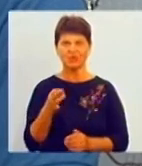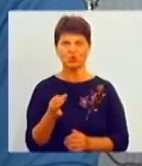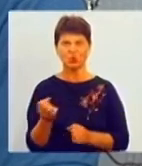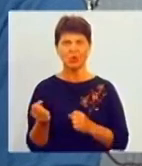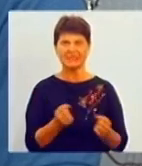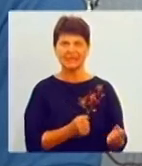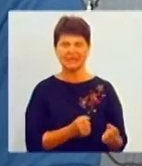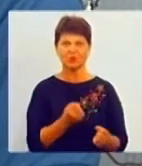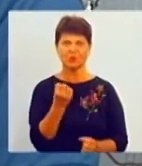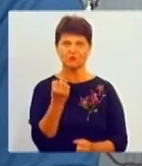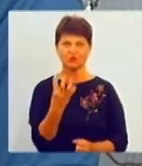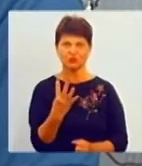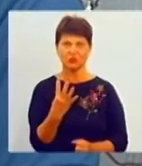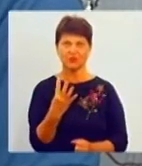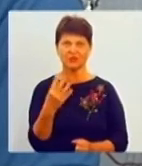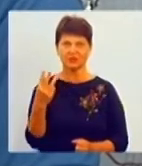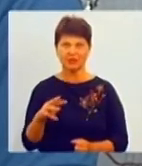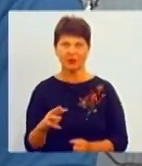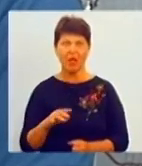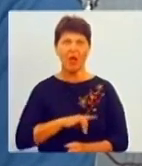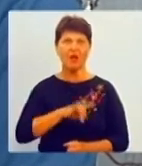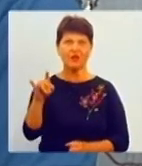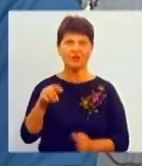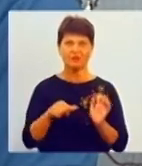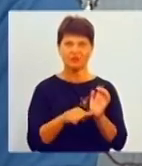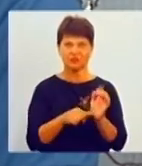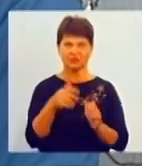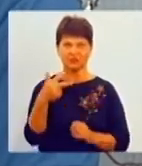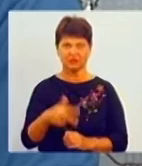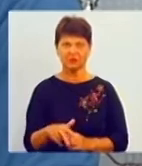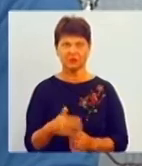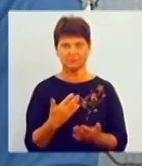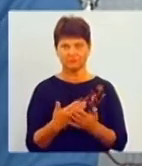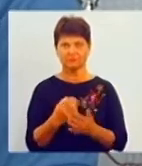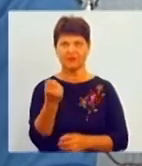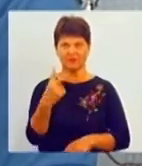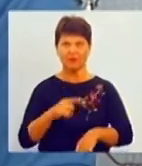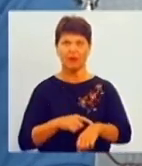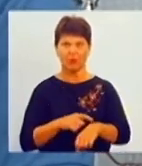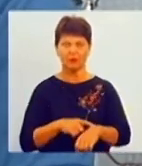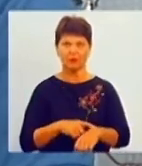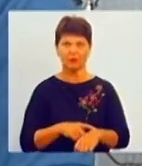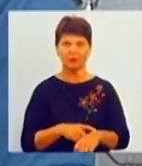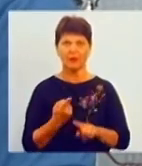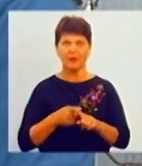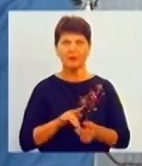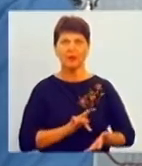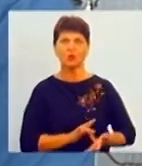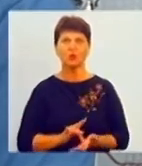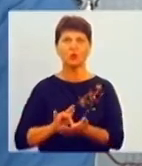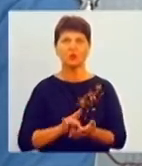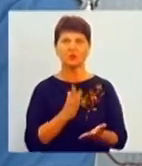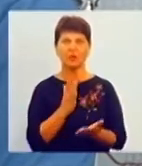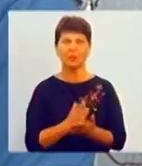була в 14.30, а вилетів в 6.30, то, скільки там, майже 12 годин. Ну, до речі, ті туристи, які мали вже новий